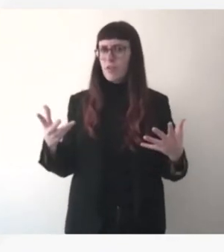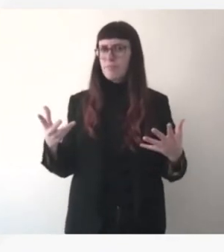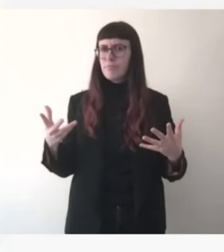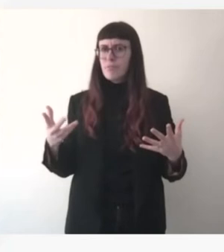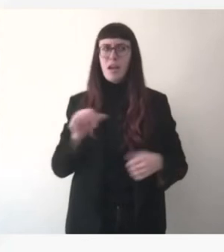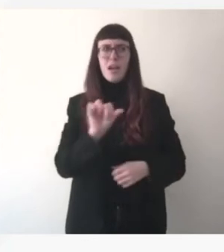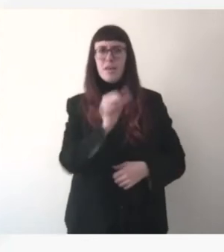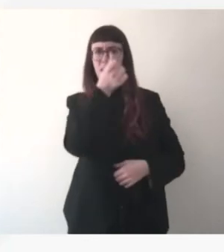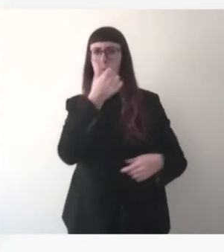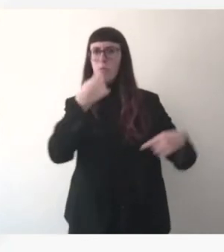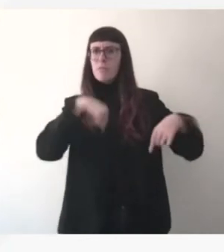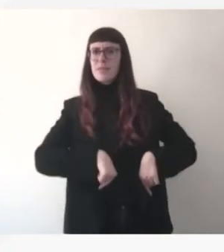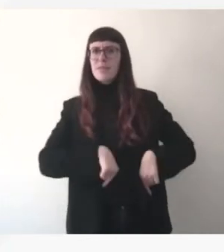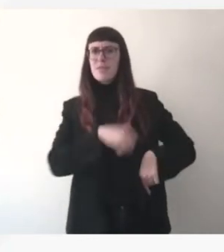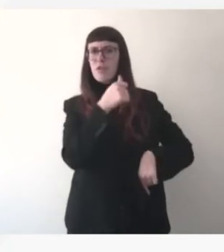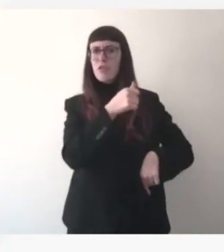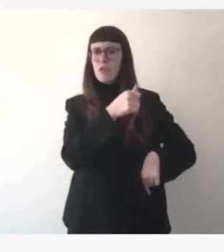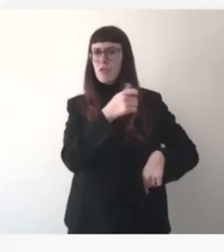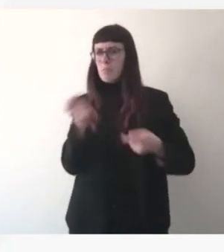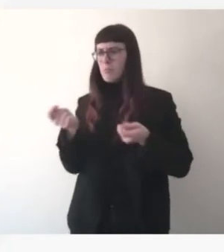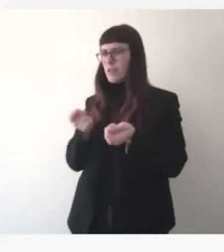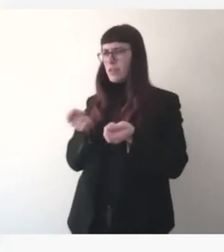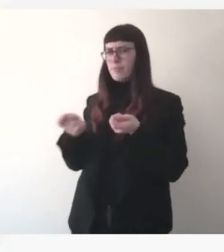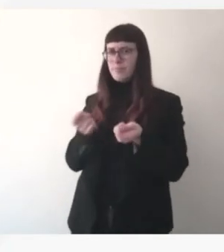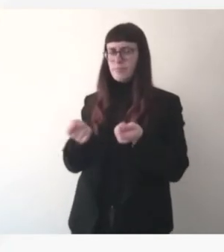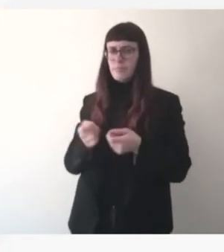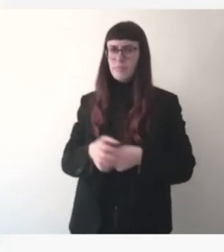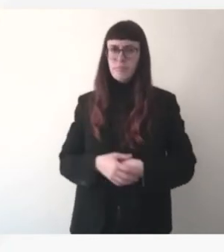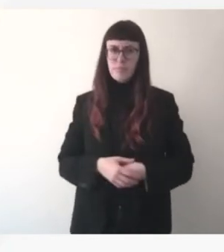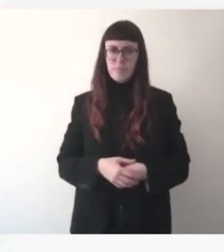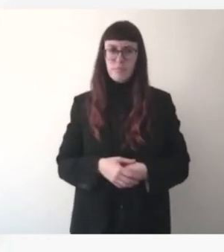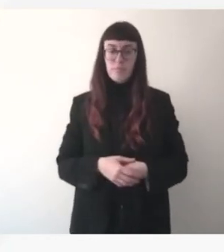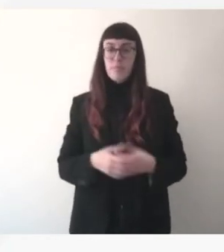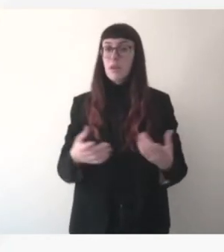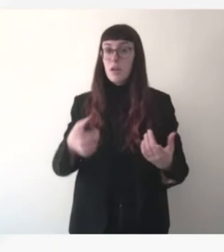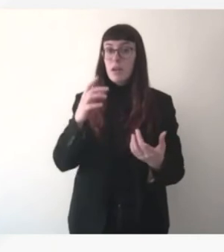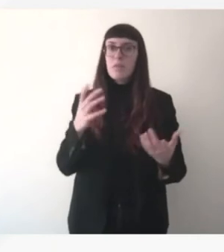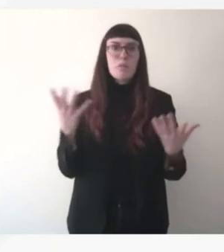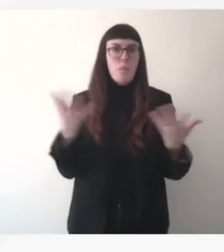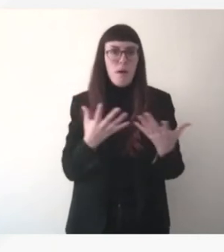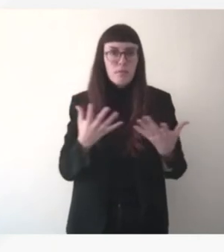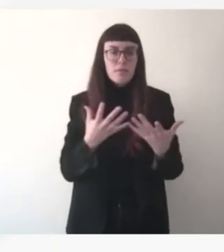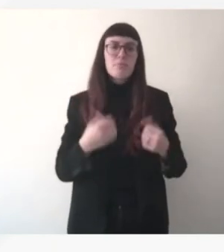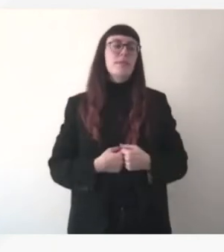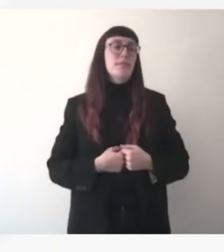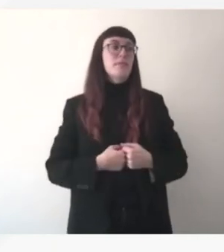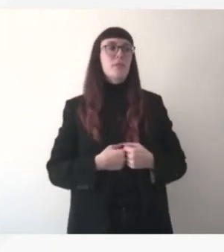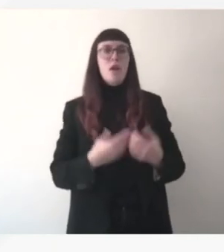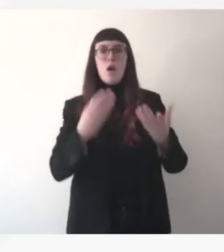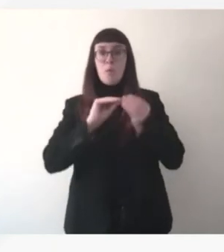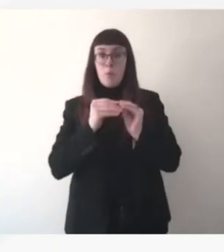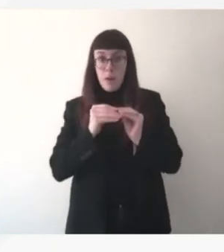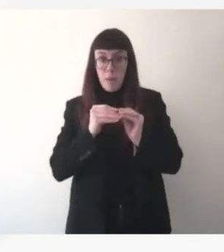deux choses dans la résilience des réseaux. Il y a la prévention d'éventuels problèmes et il y a la rapidité de réaction. Ce que nous avions